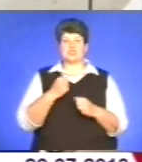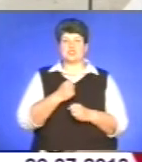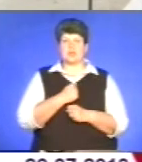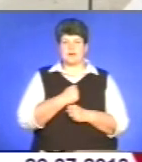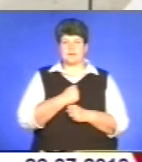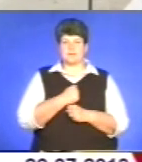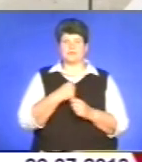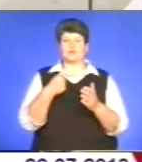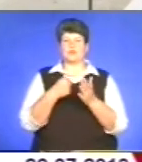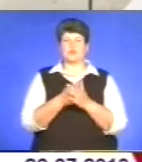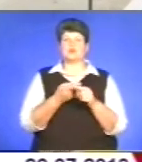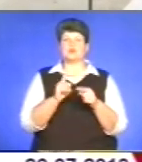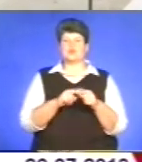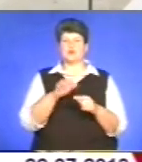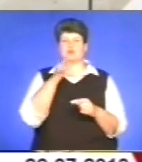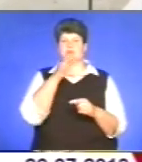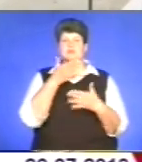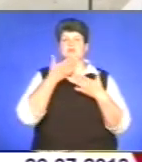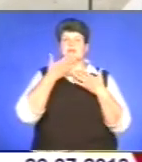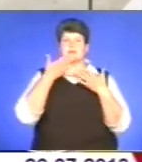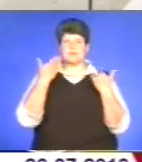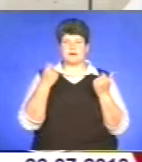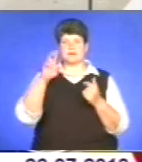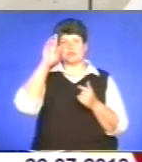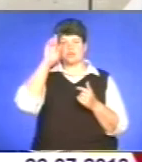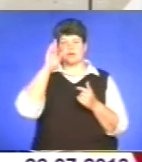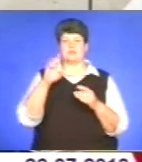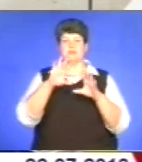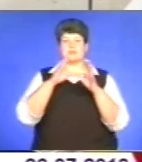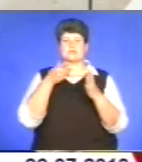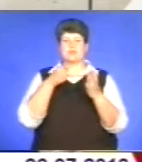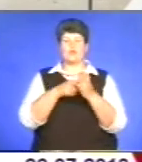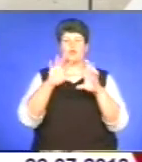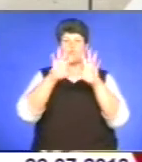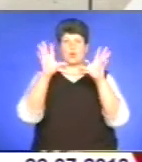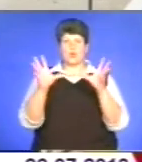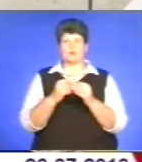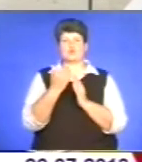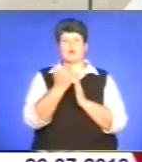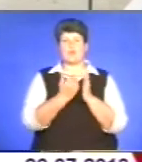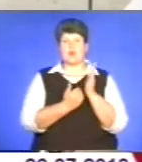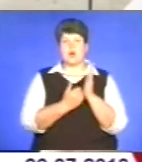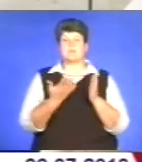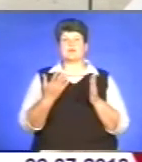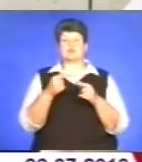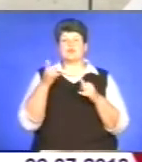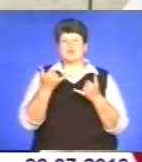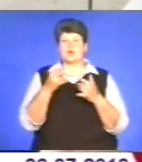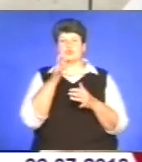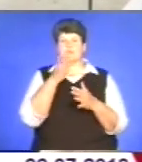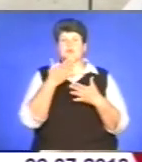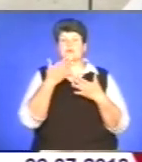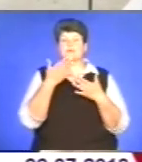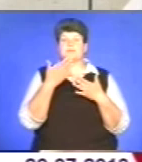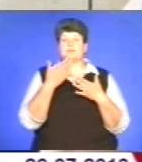до цього часу немає державної цільової комплексної програми по боротьбі з гепатитами. У нас до цього часу